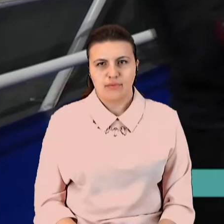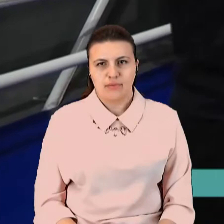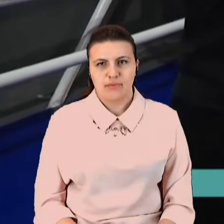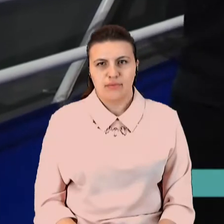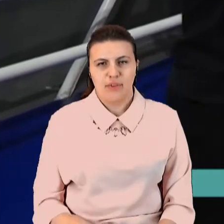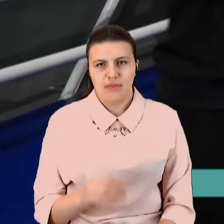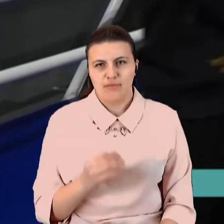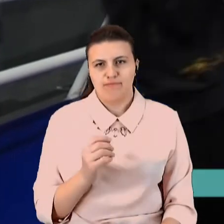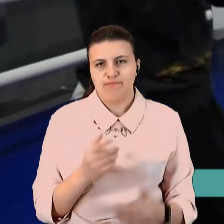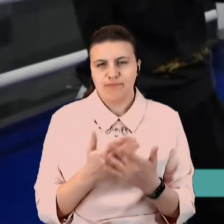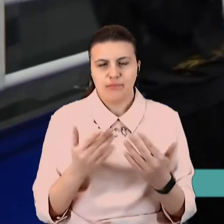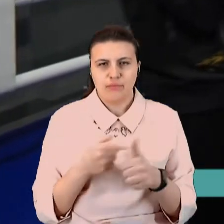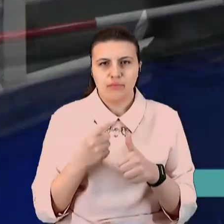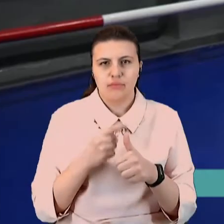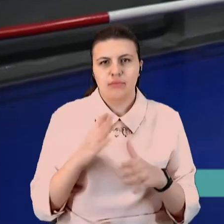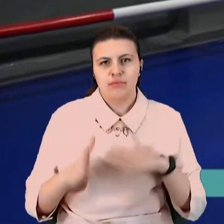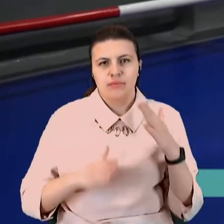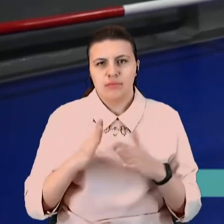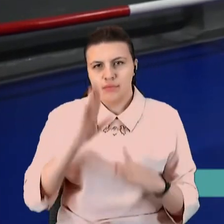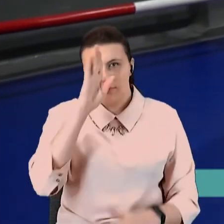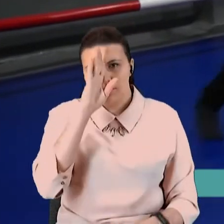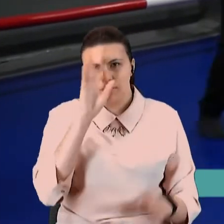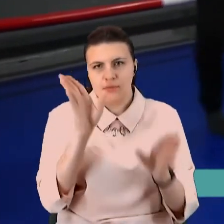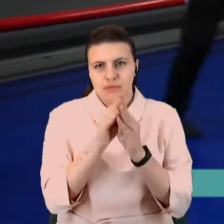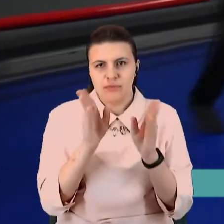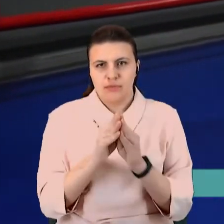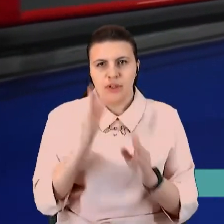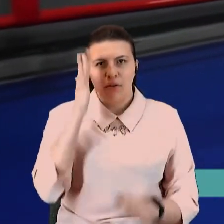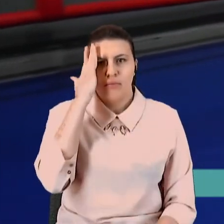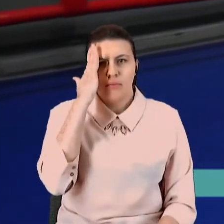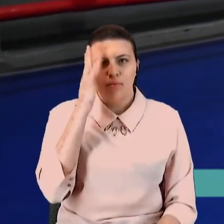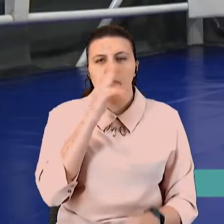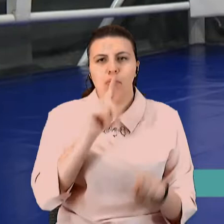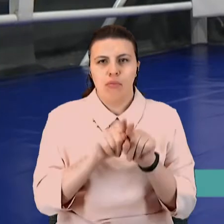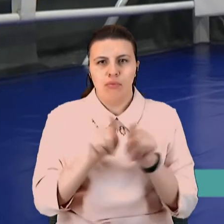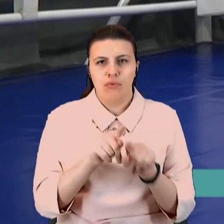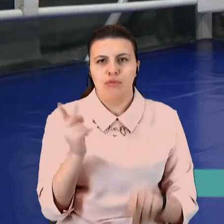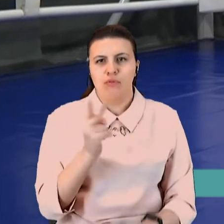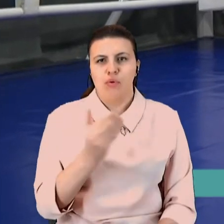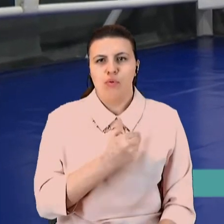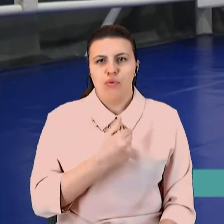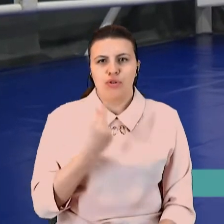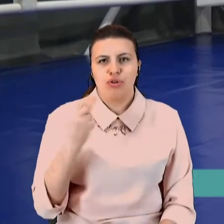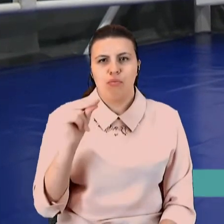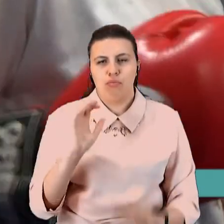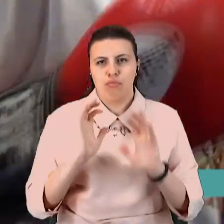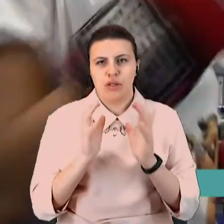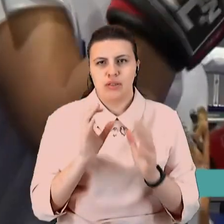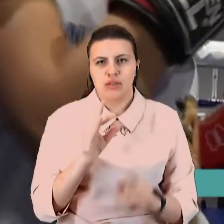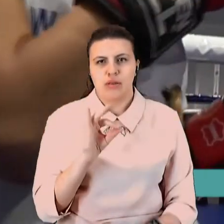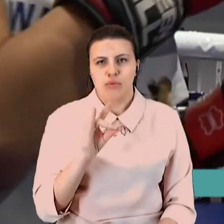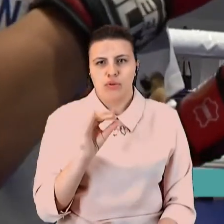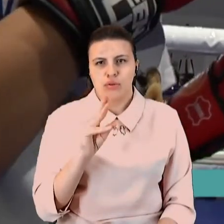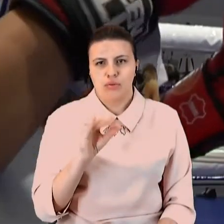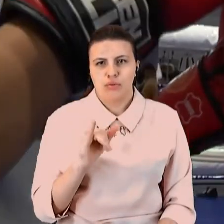Тренуються вони разом із хлопцями. Мрію дівчат схожі. Обидві хочуть стати чемпіонками світу з кікбоксингу. Анастасія Куліш, Вадим Брюх,